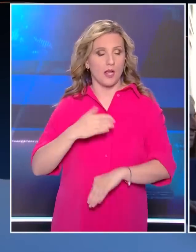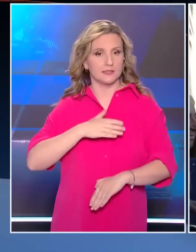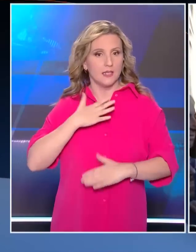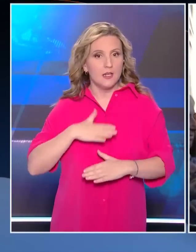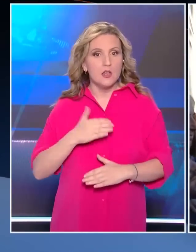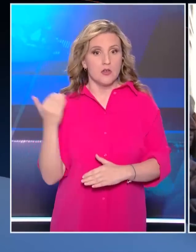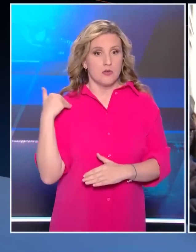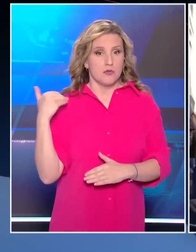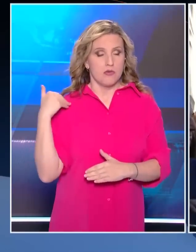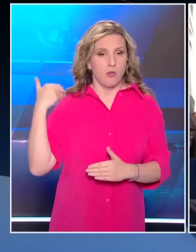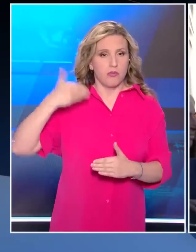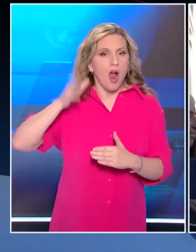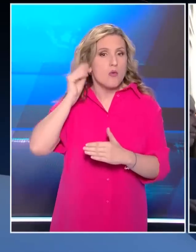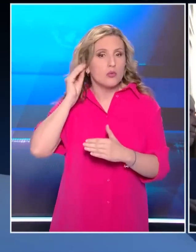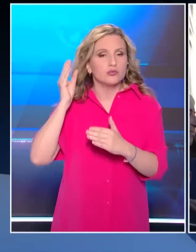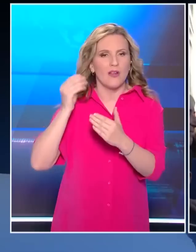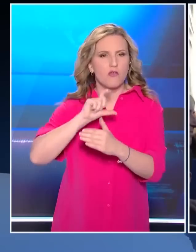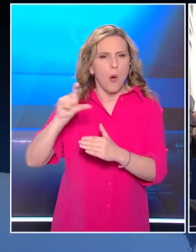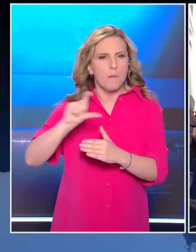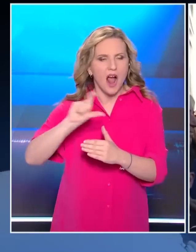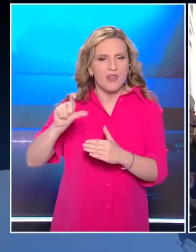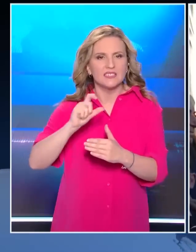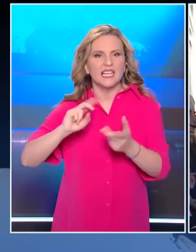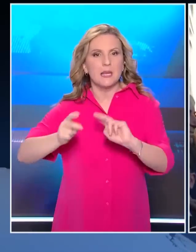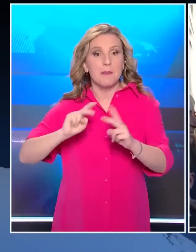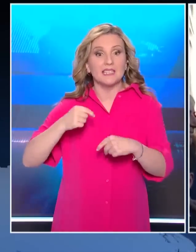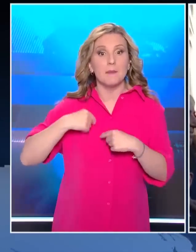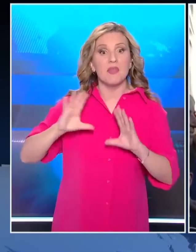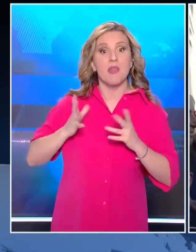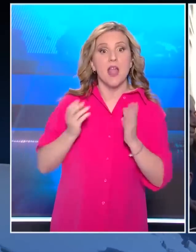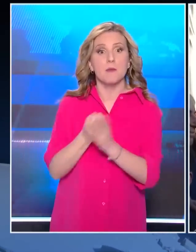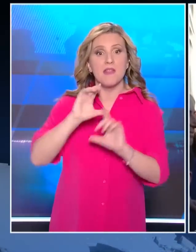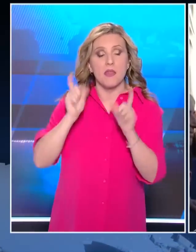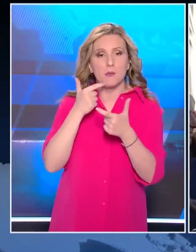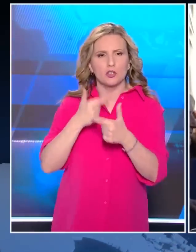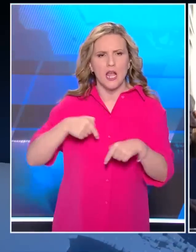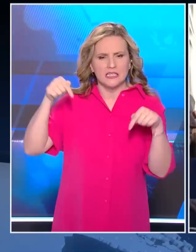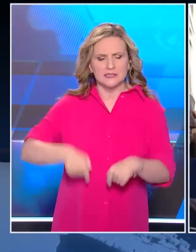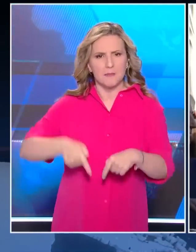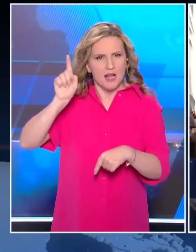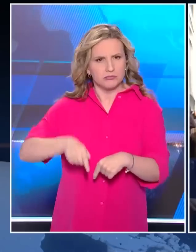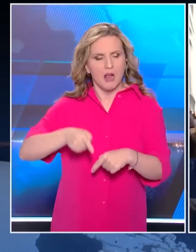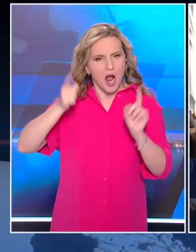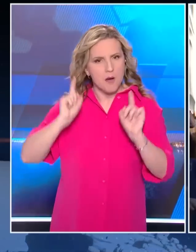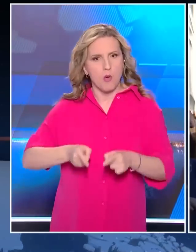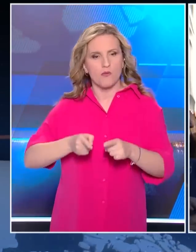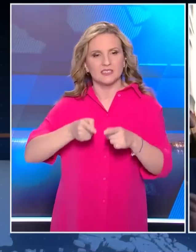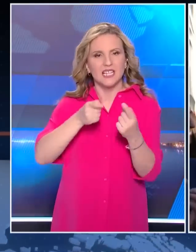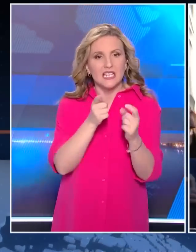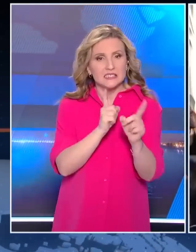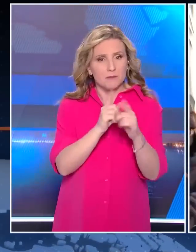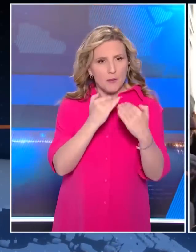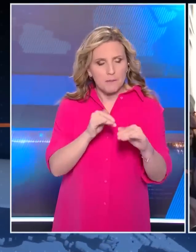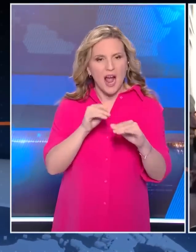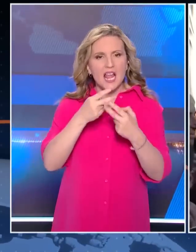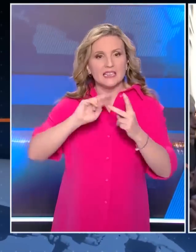ακούω αυτή τη συζήτηση για το debate. Δεν θέλουμε λέει debate, δεν θέλουμε debate, δεν συμφωνήθηκε σήμερα το debate όπως τους είχα πει από την